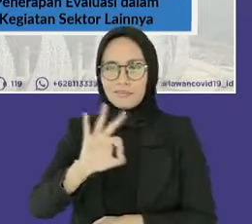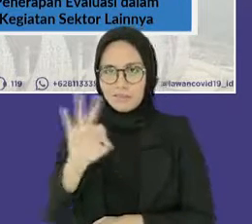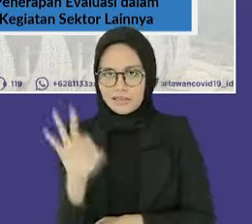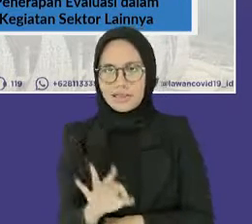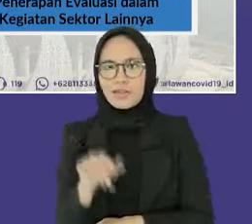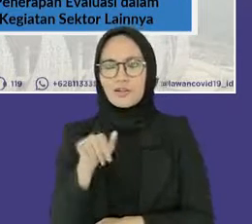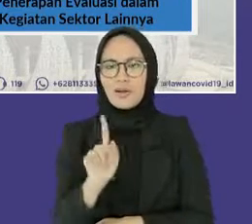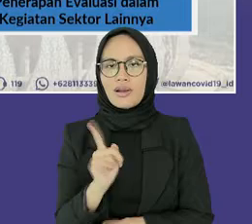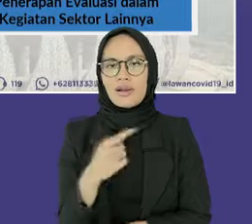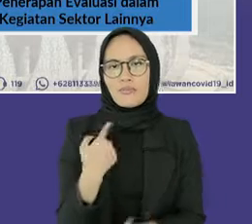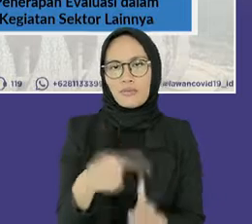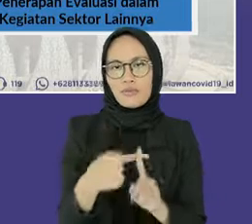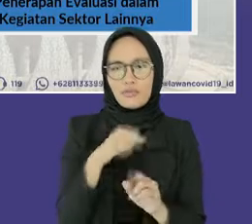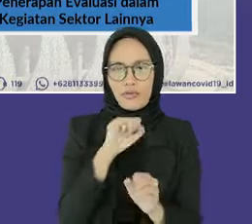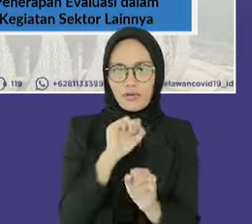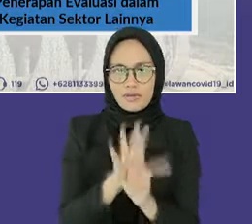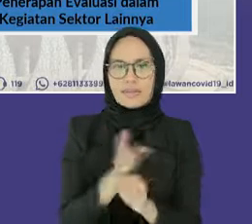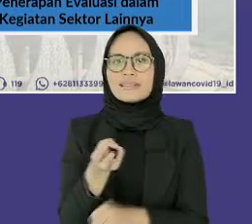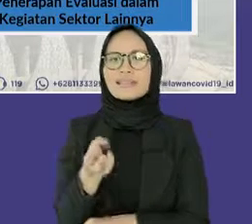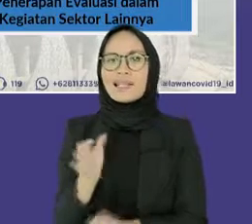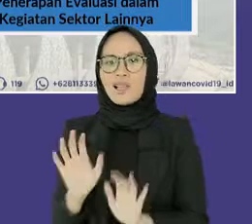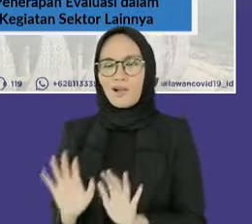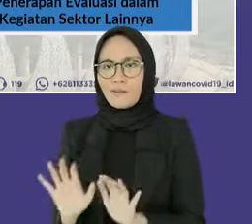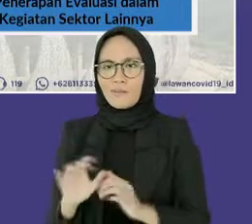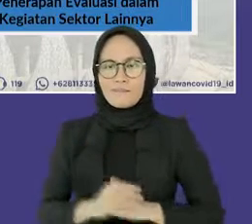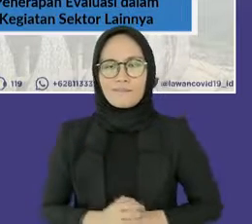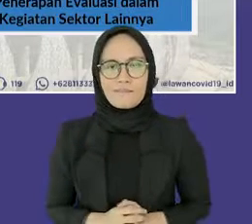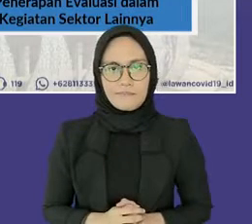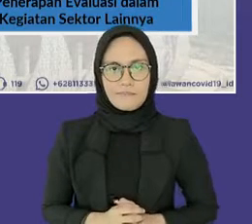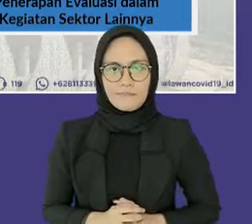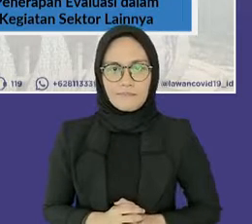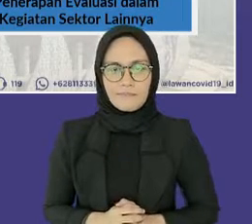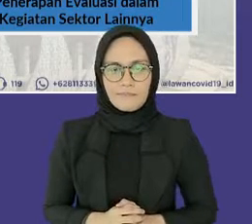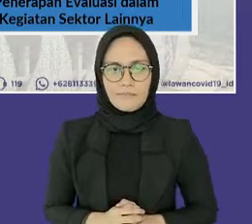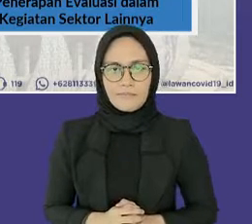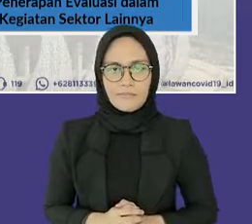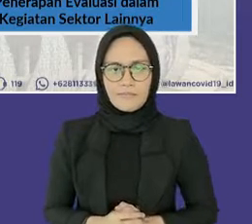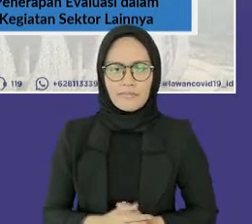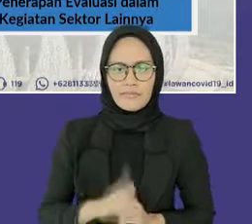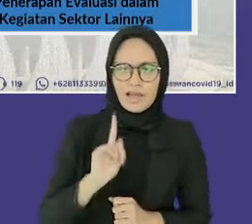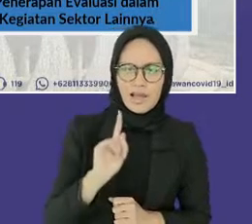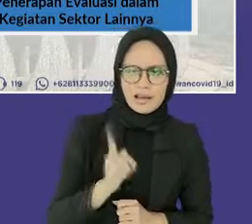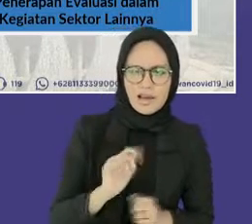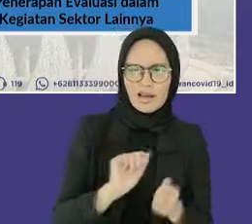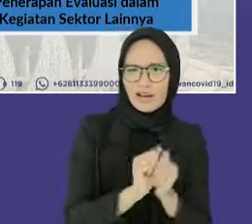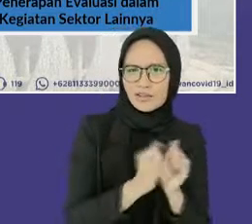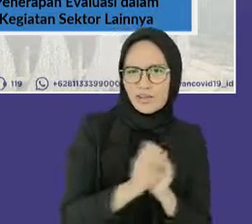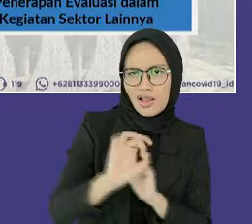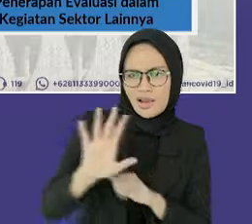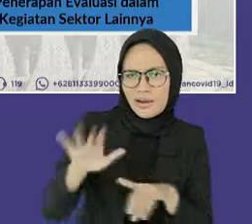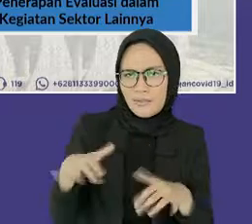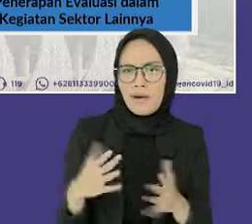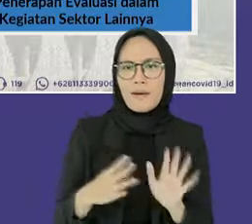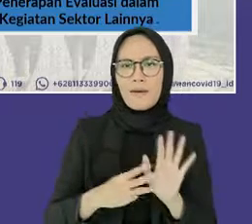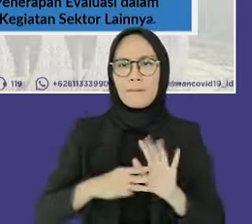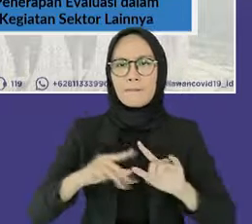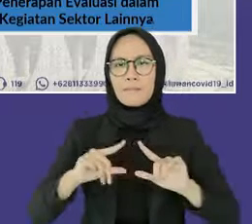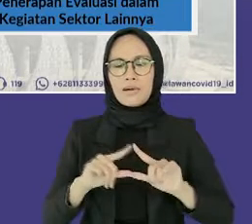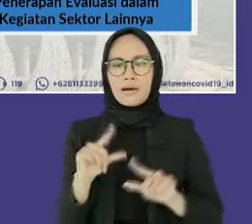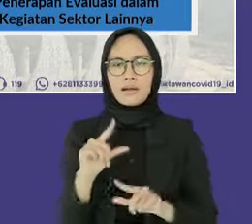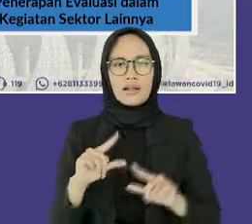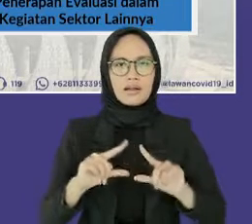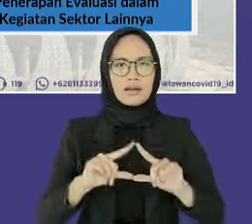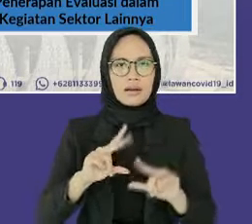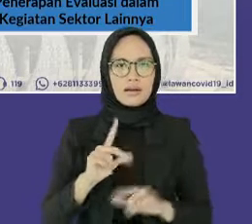tambahan, keluhan penyakit lain yang tercatat selama penyelenggaraan PON ialah 4 kasus malaria dan 2 kasus diari.